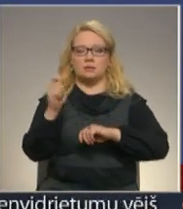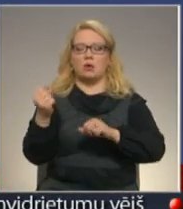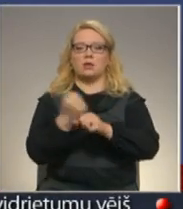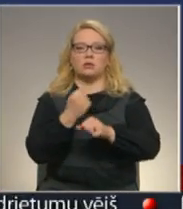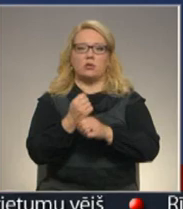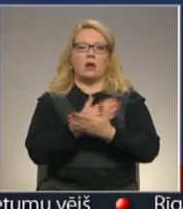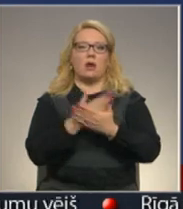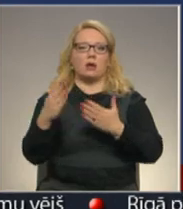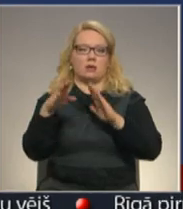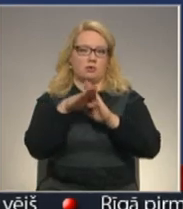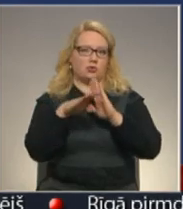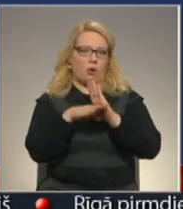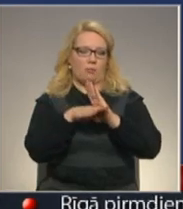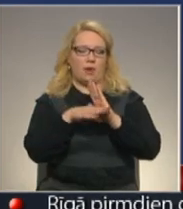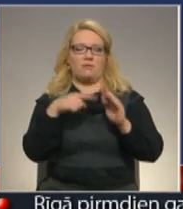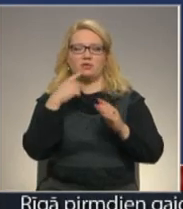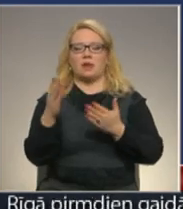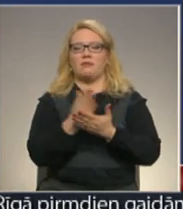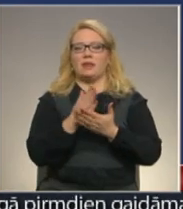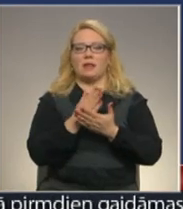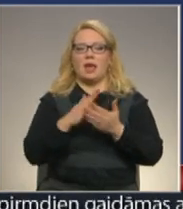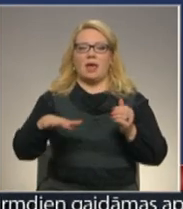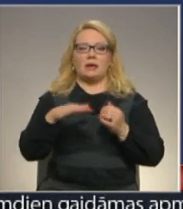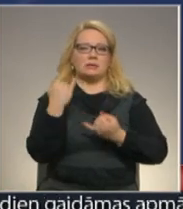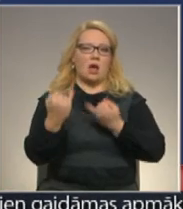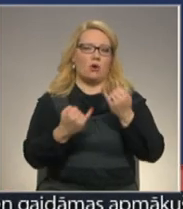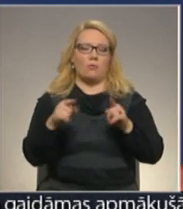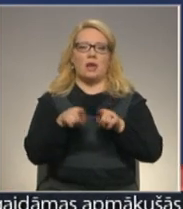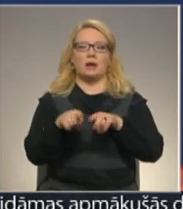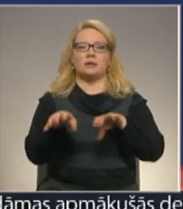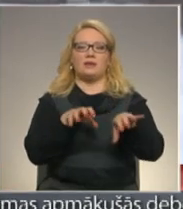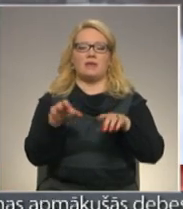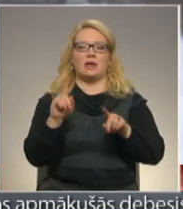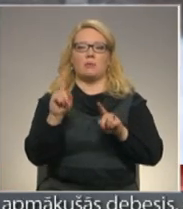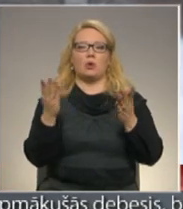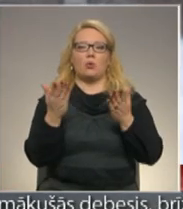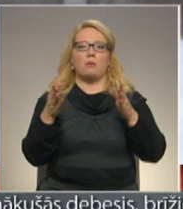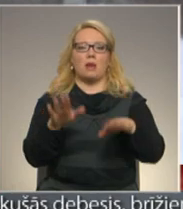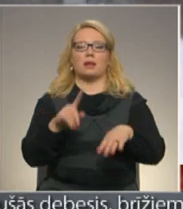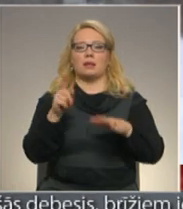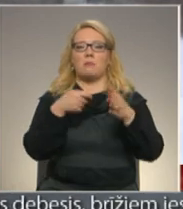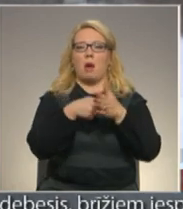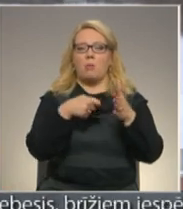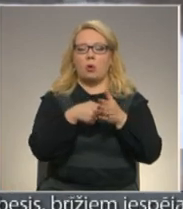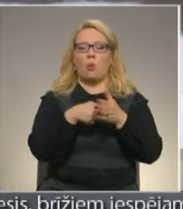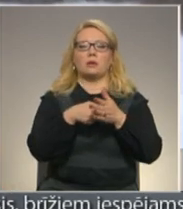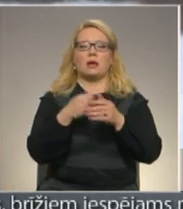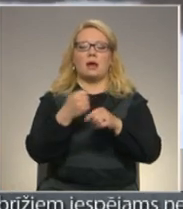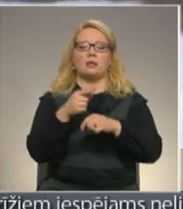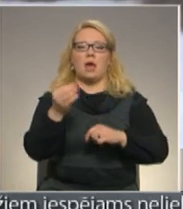kārtības noteikumus. Gan videi ir sakoptāka, gan tiem dzīvniekiem arī ir, kur paliktu, viņi ir pabaroti, gan tā